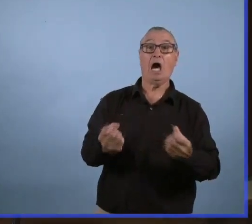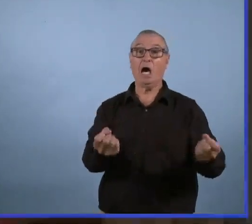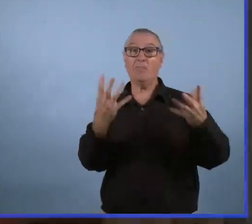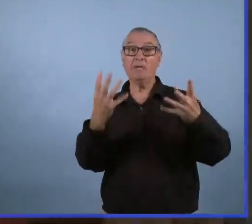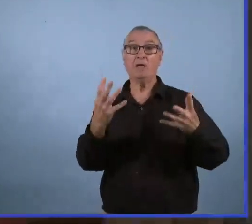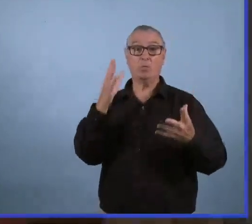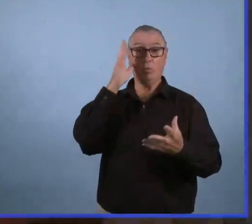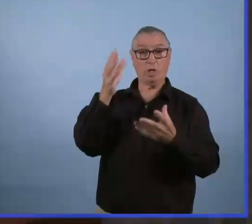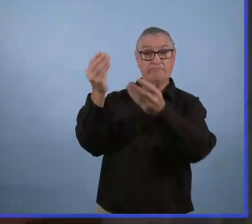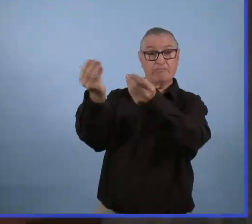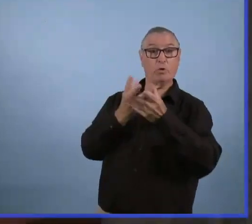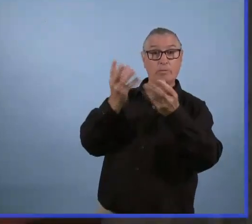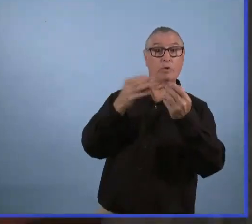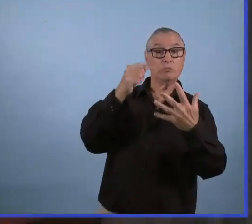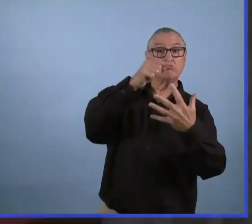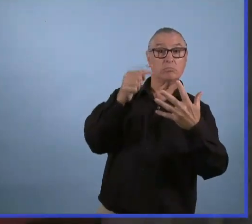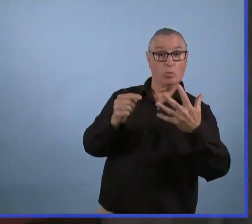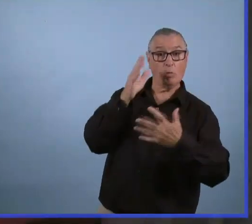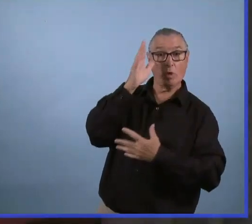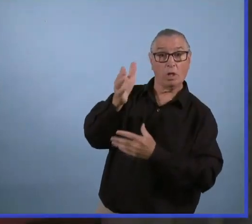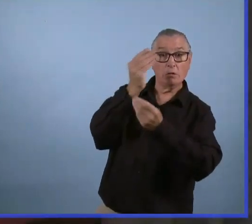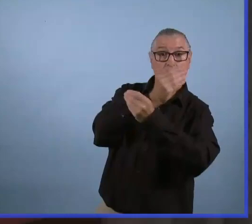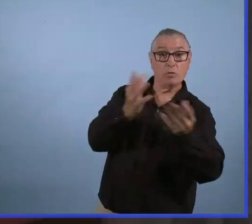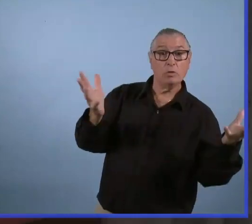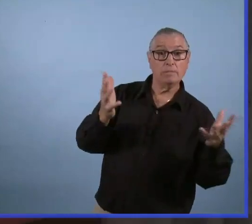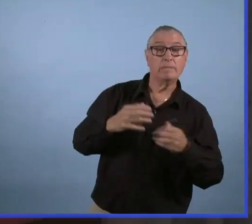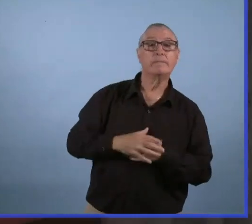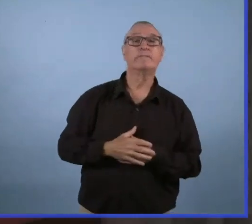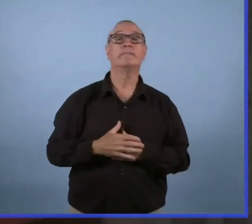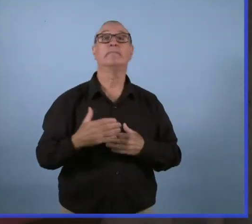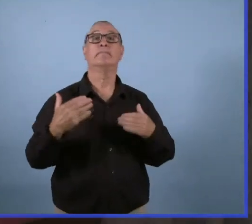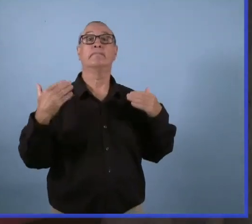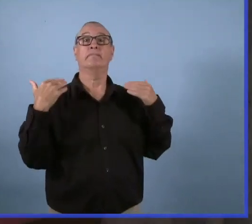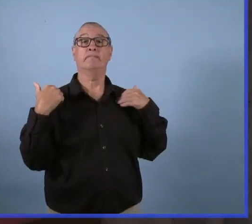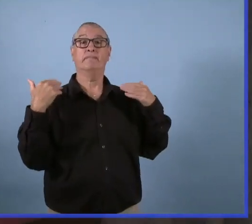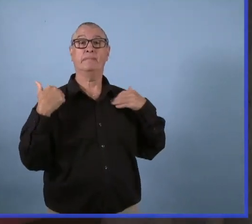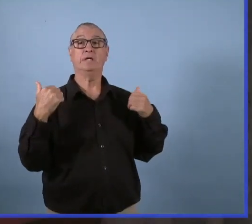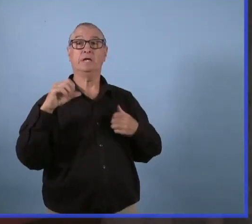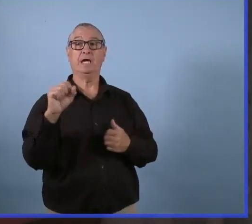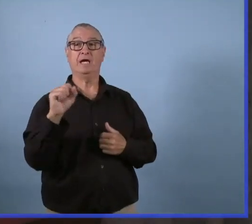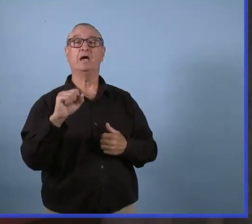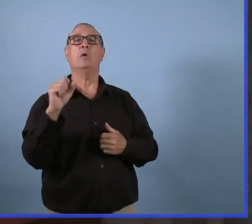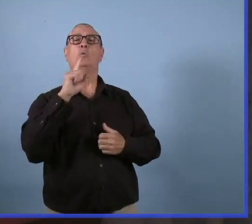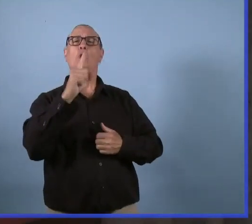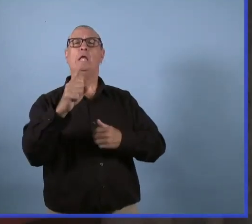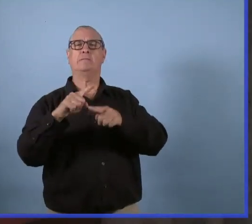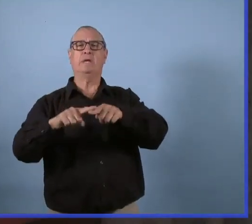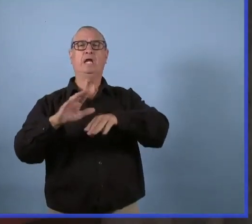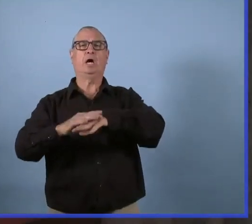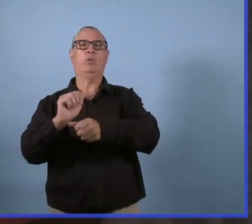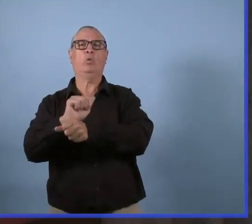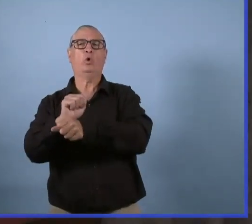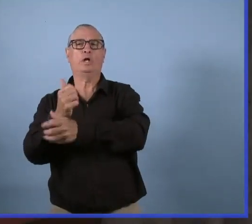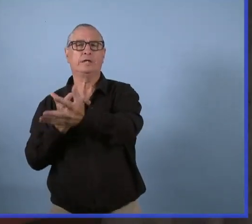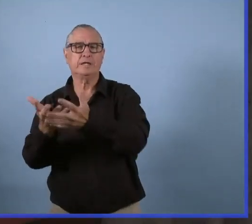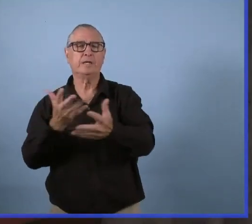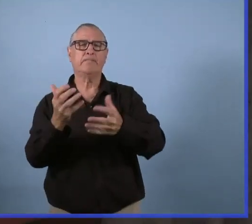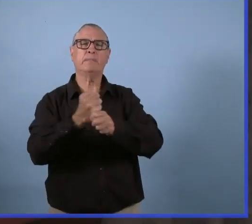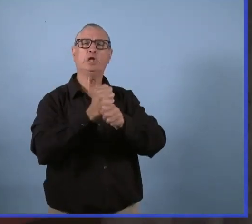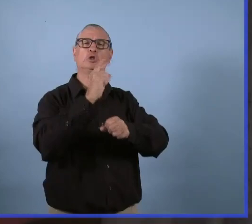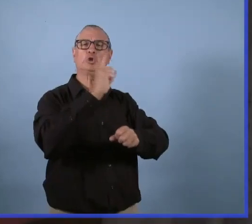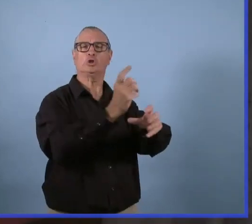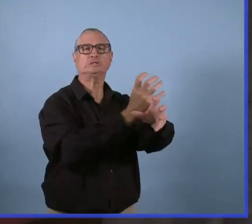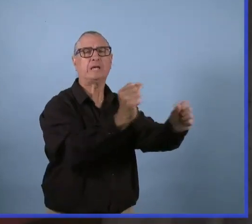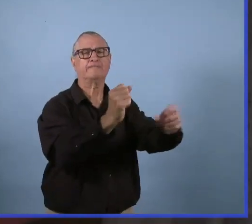pourra savoir qu'il y a eu des éclosions ? On travaille très étroitement avec le secteur pour assurer la sécurité des